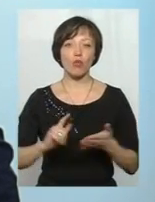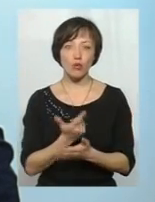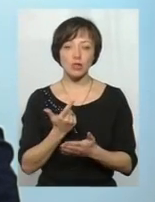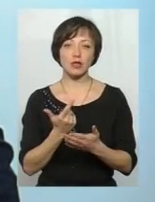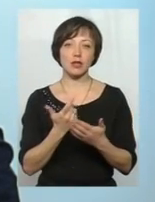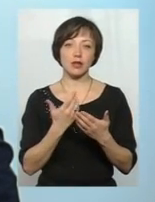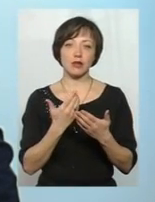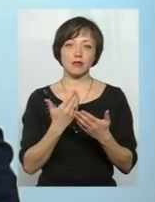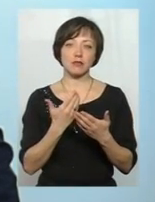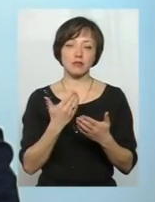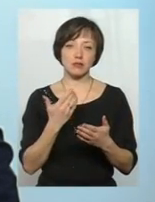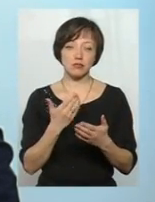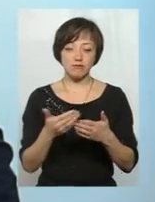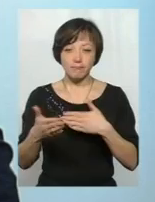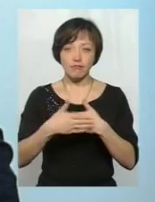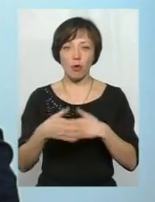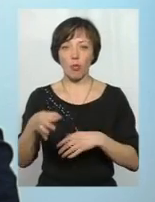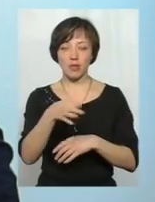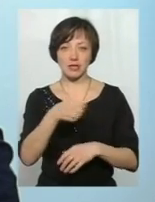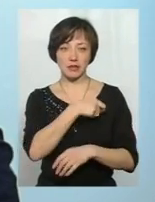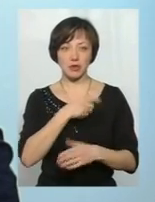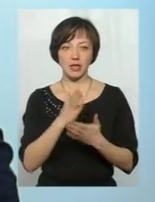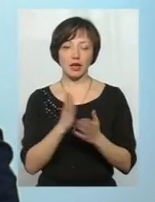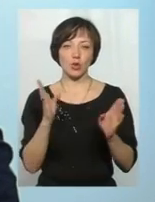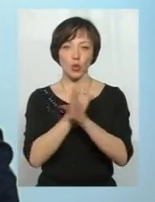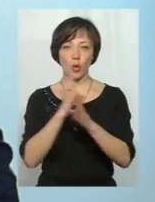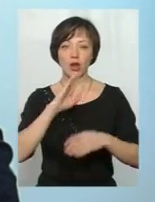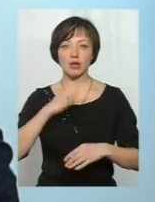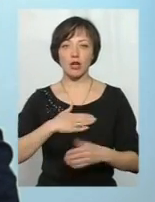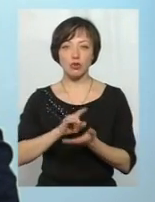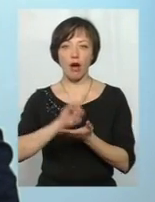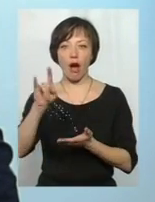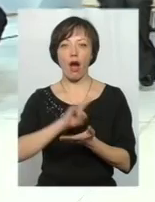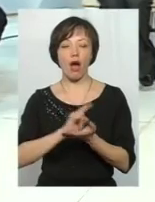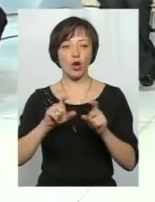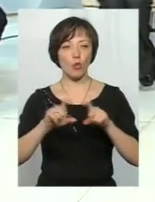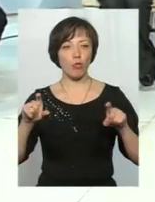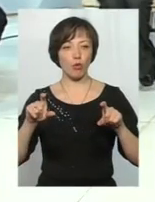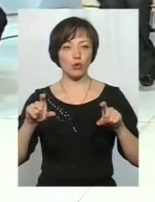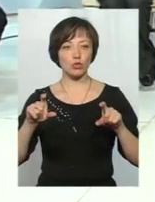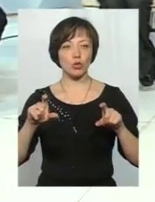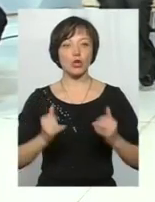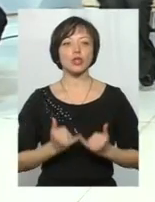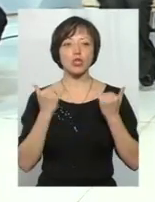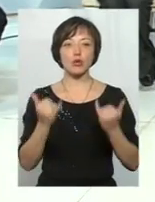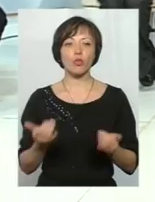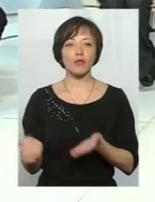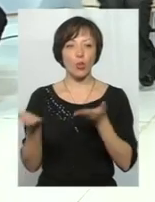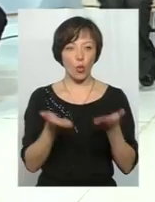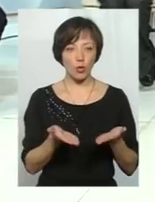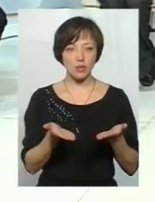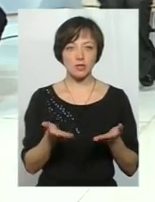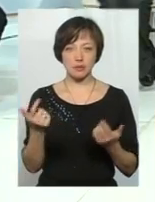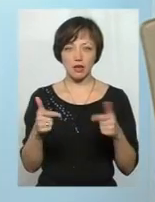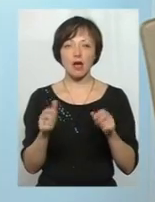підійшли депутати обласного рівня, є доля нашого аеропорту. Шановні гості, як